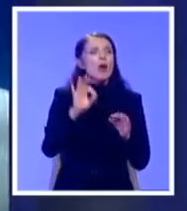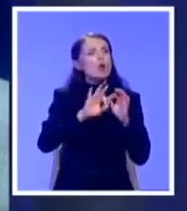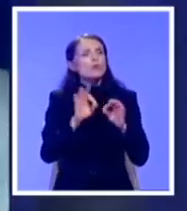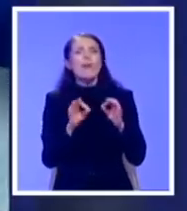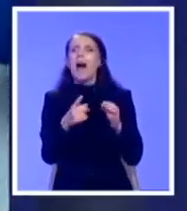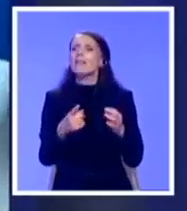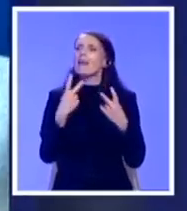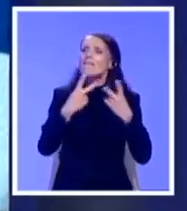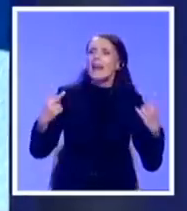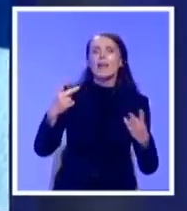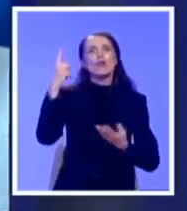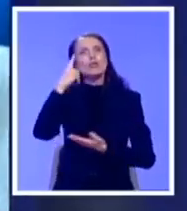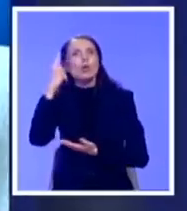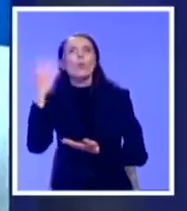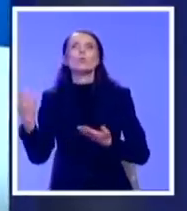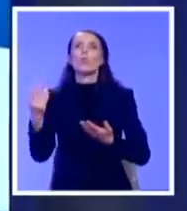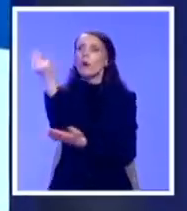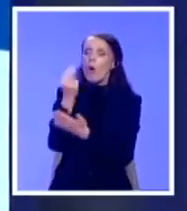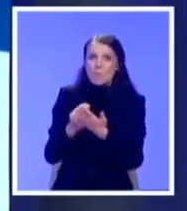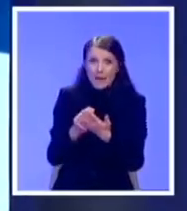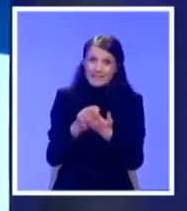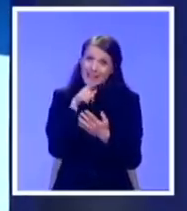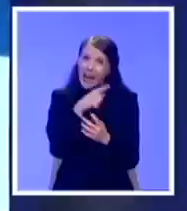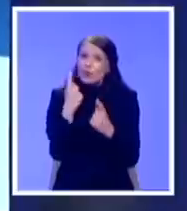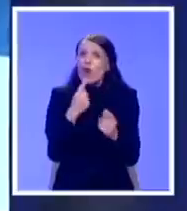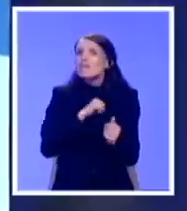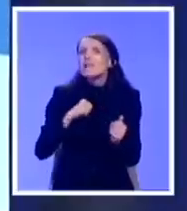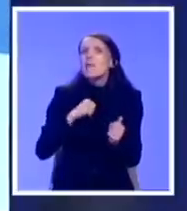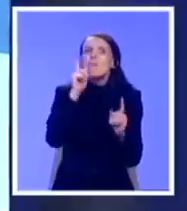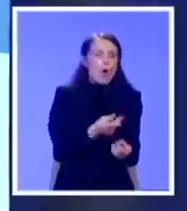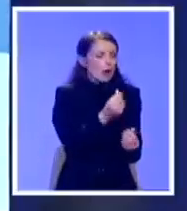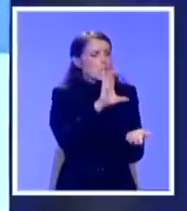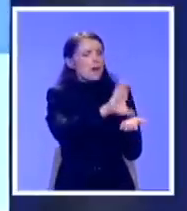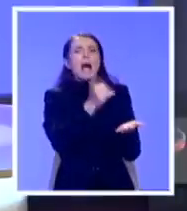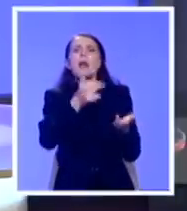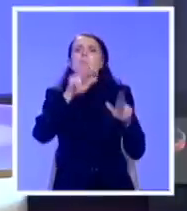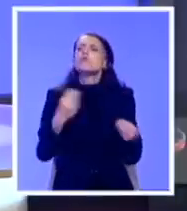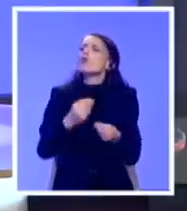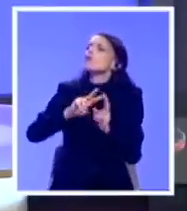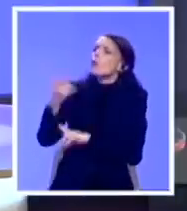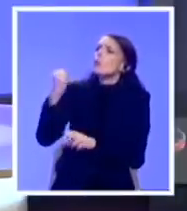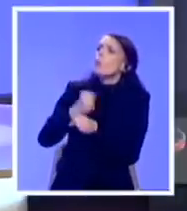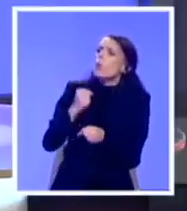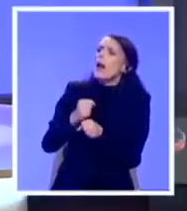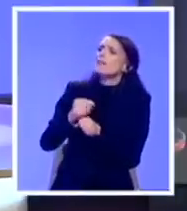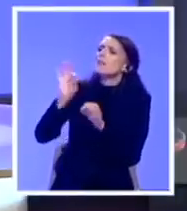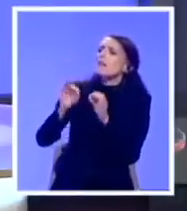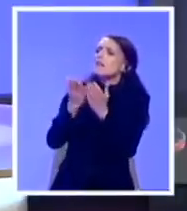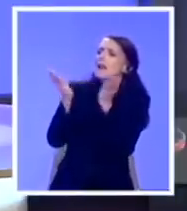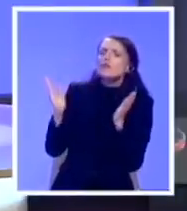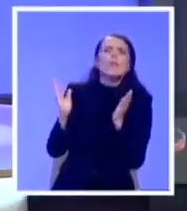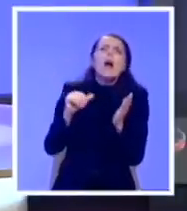isključivo od novca ili nešto i drugo može da se uradi nezavisno od novca da bi se oni svi zaštitili? Na što biste?